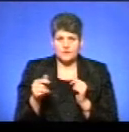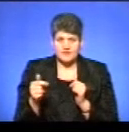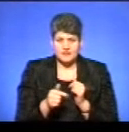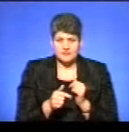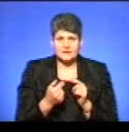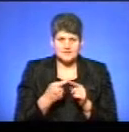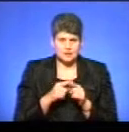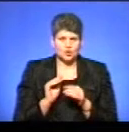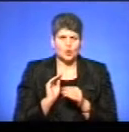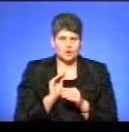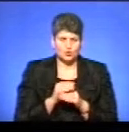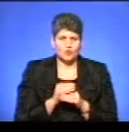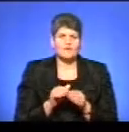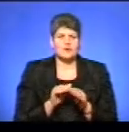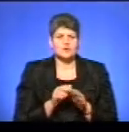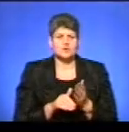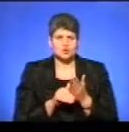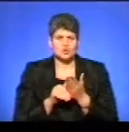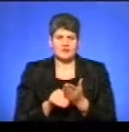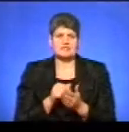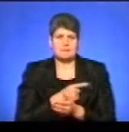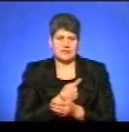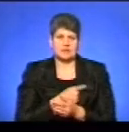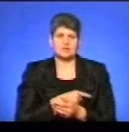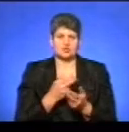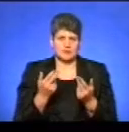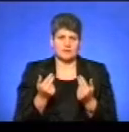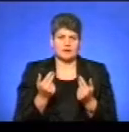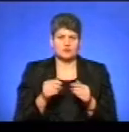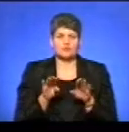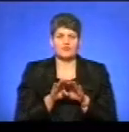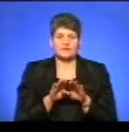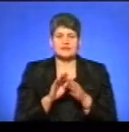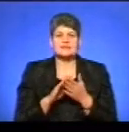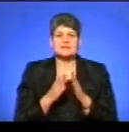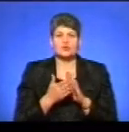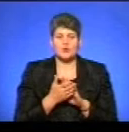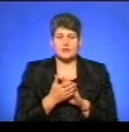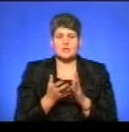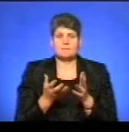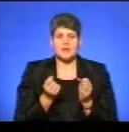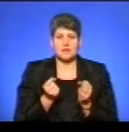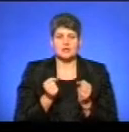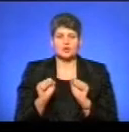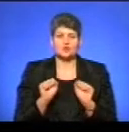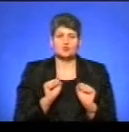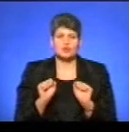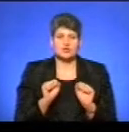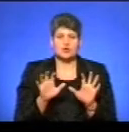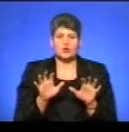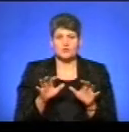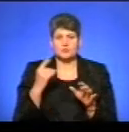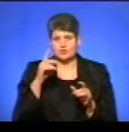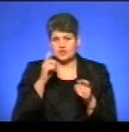Тобто це додаткова субвенція на оця медична? медична субвенція. Так, щоб вирішити ситуацію, прийнято розпорядження голови